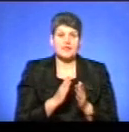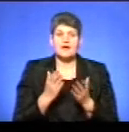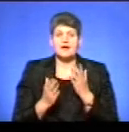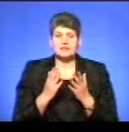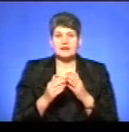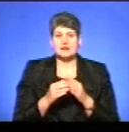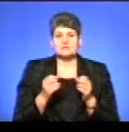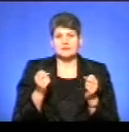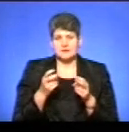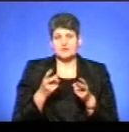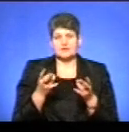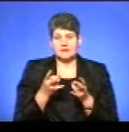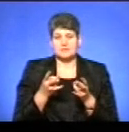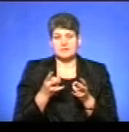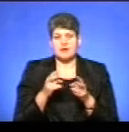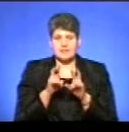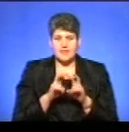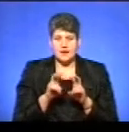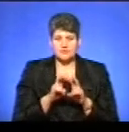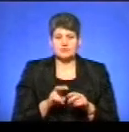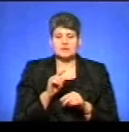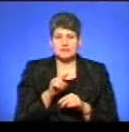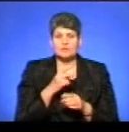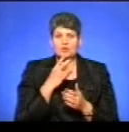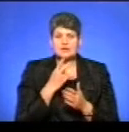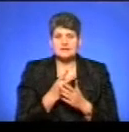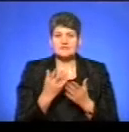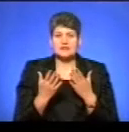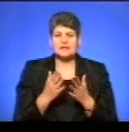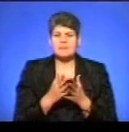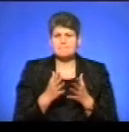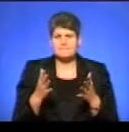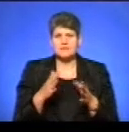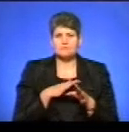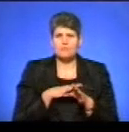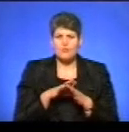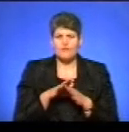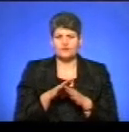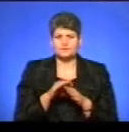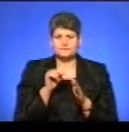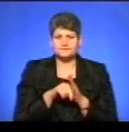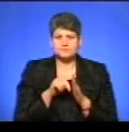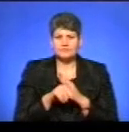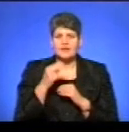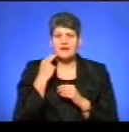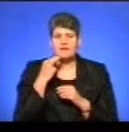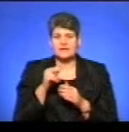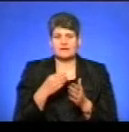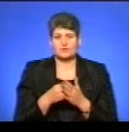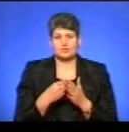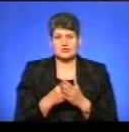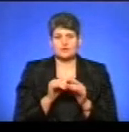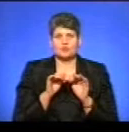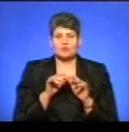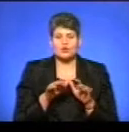таки фахово варто підійти до аналізу тих показників, які найбільш повно характеризують ефективність бюджетного